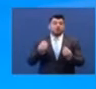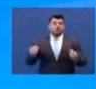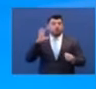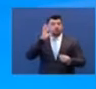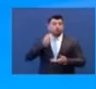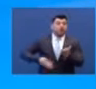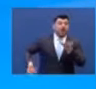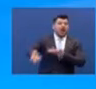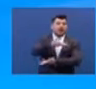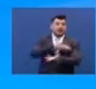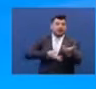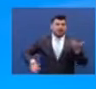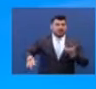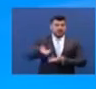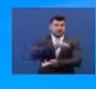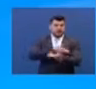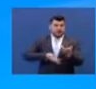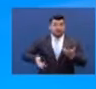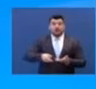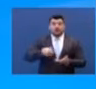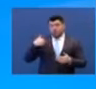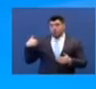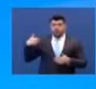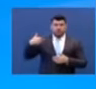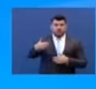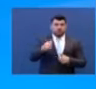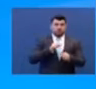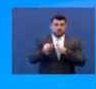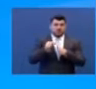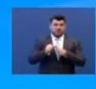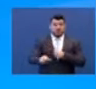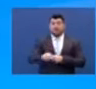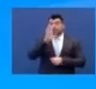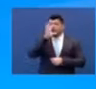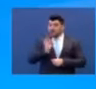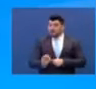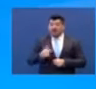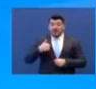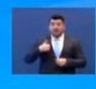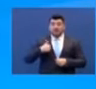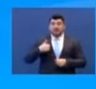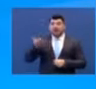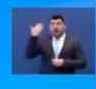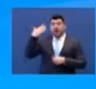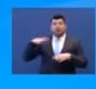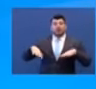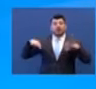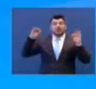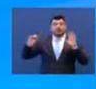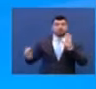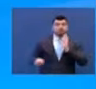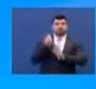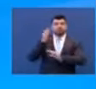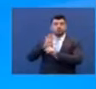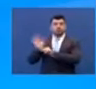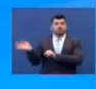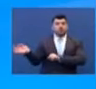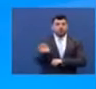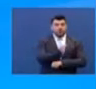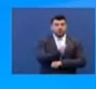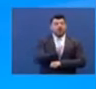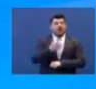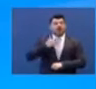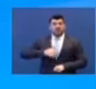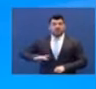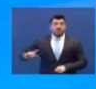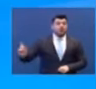αλληλεγγύη που έχουν επιδείξει όλο αυτό το διάστημα. Με ρυμνά μας από την αρχή αυτής πρωτόγνωρης κρίσης ήταν να κρατήσουμε